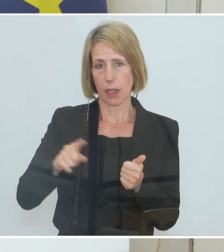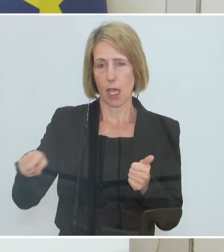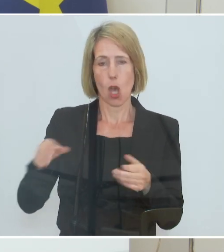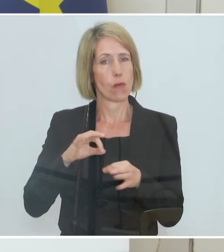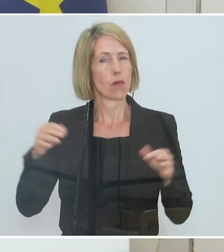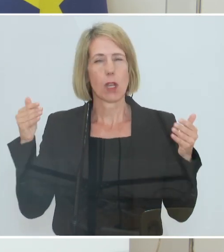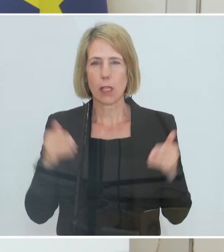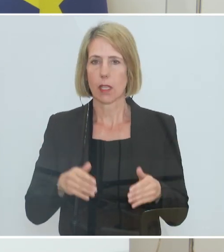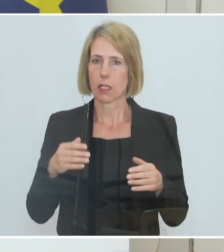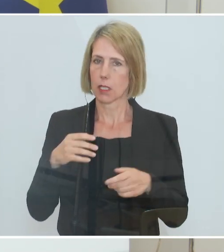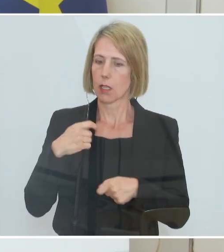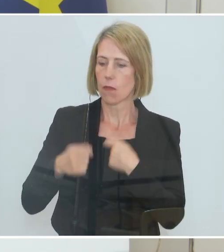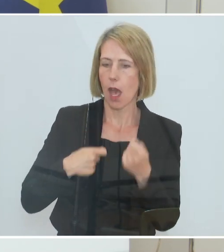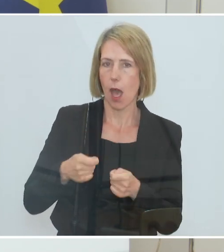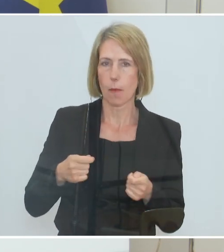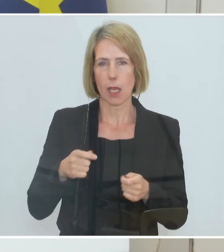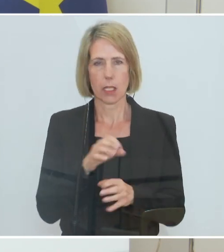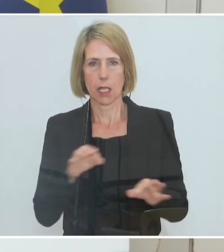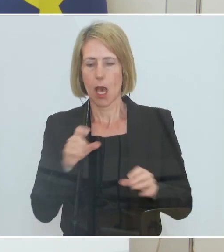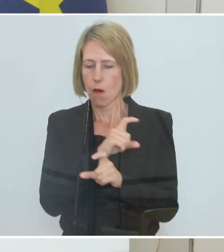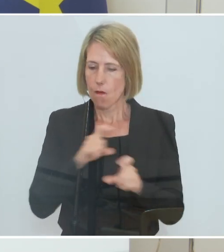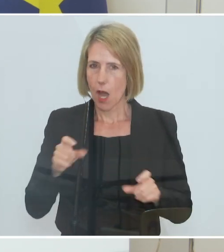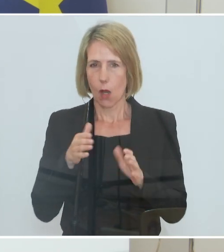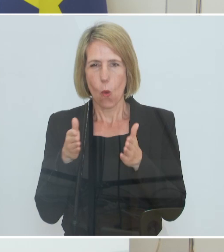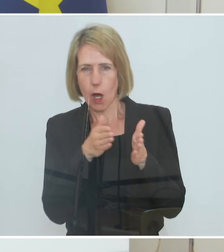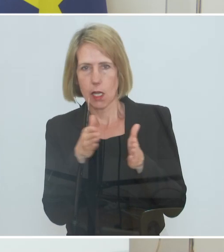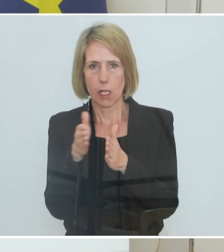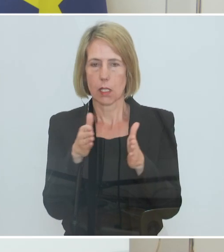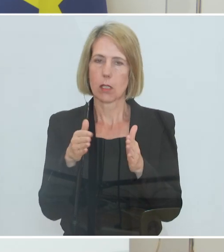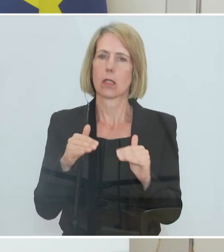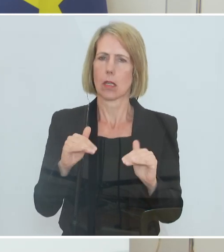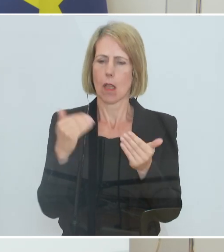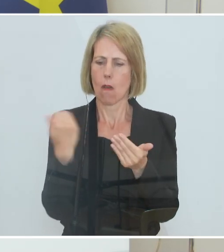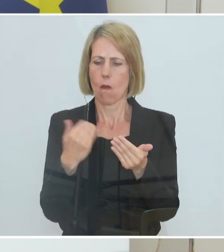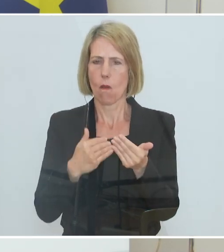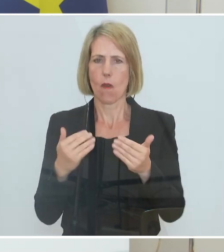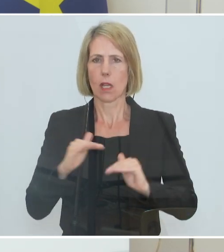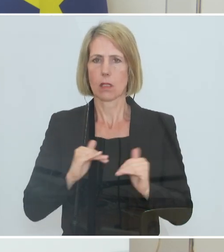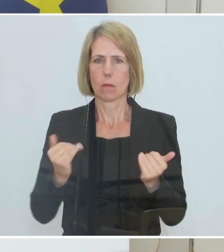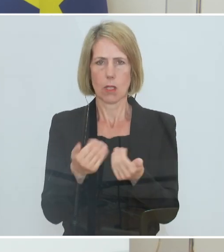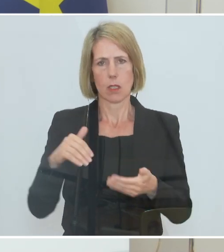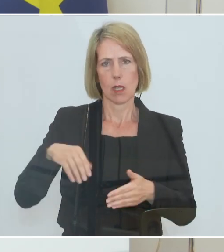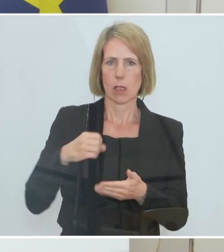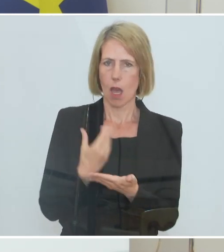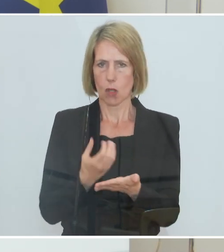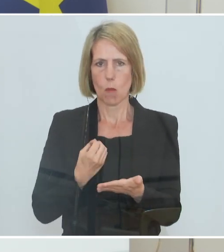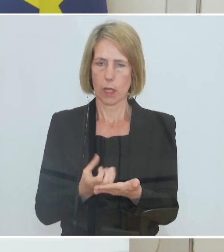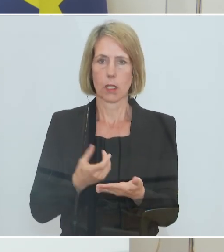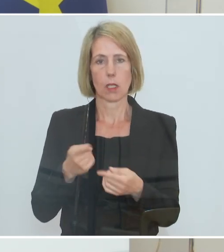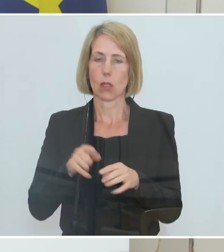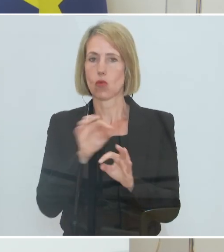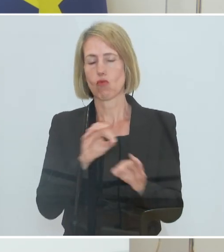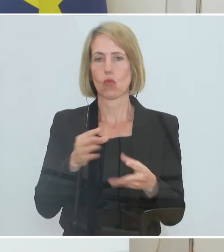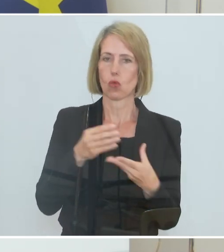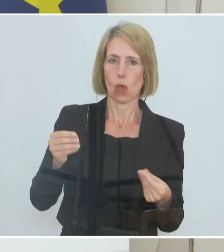intensive Diskussion. Wir haben sehr, sehr fachorientiert, sachorientiert und evidenzbasiert argumentiert und versucht, die Lösung zu finden.